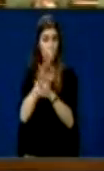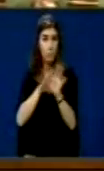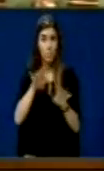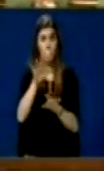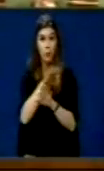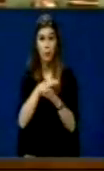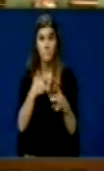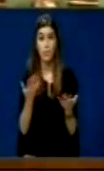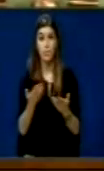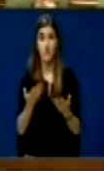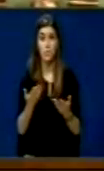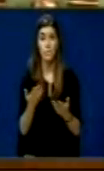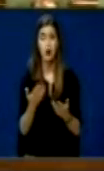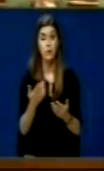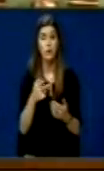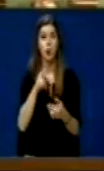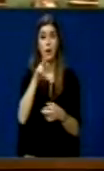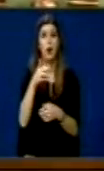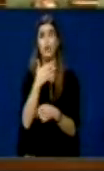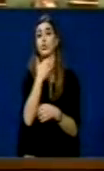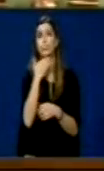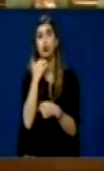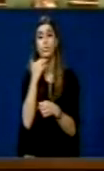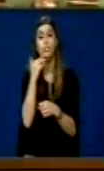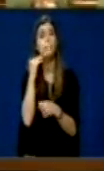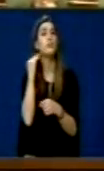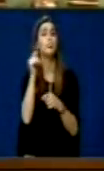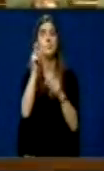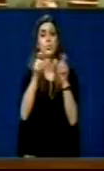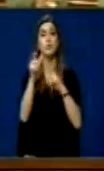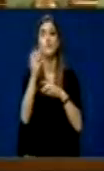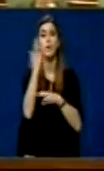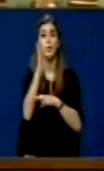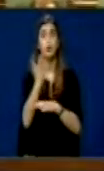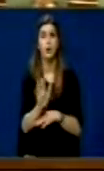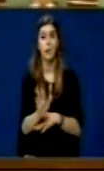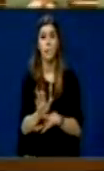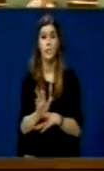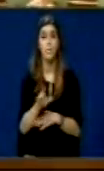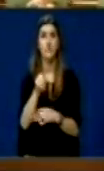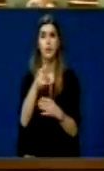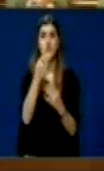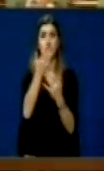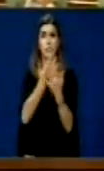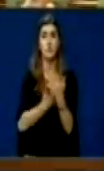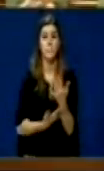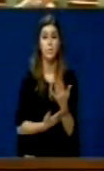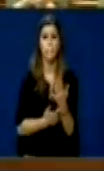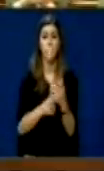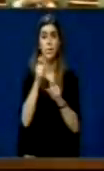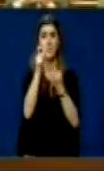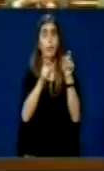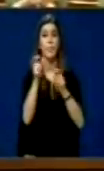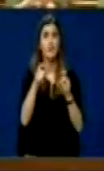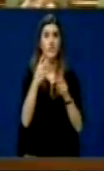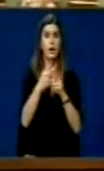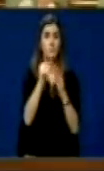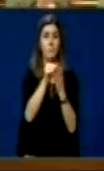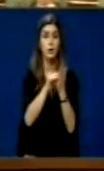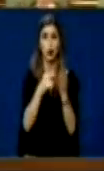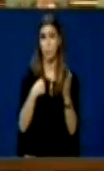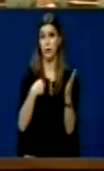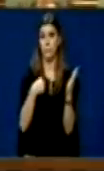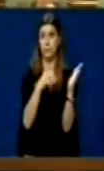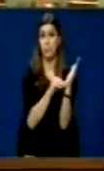ka shumë edhe njerës që janë të deputet që janë në atlist, me si ty një jam edhe